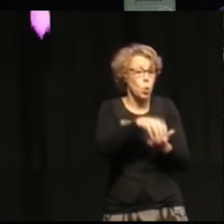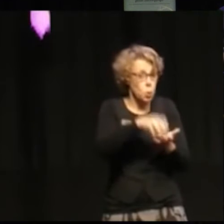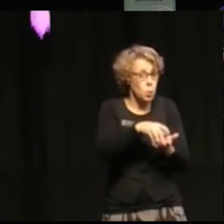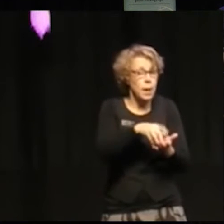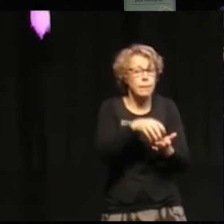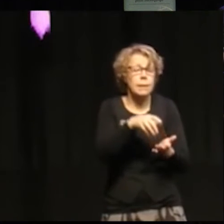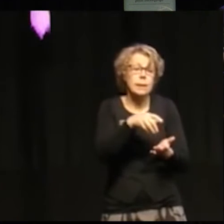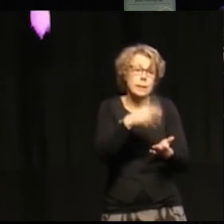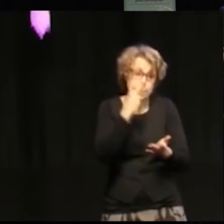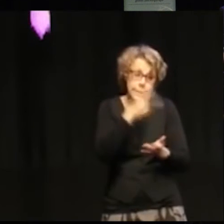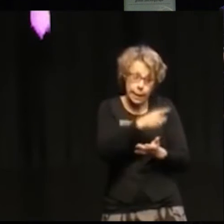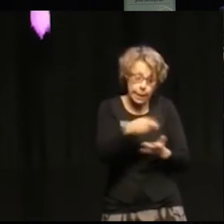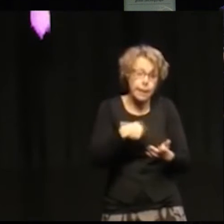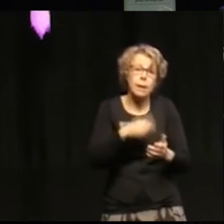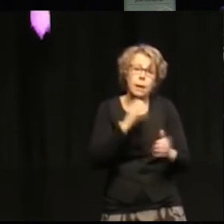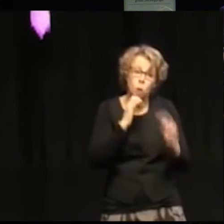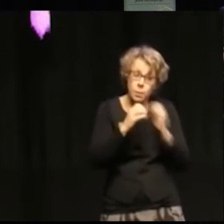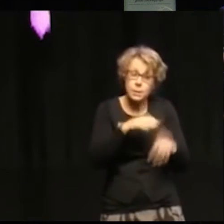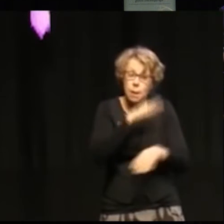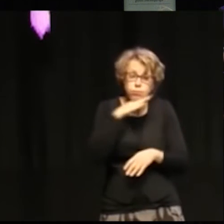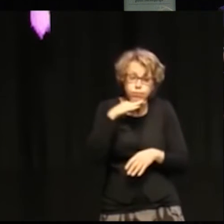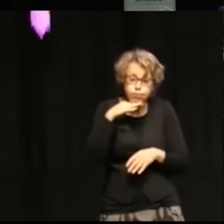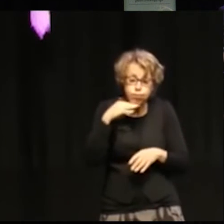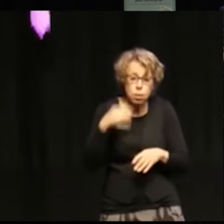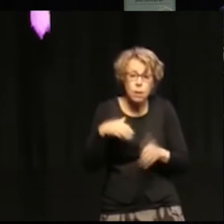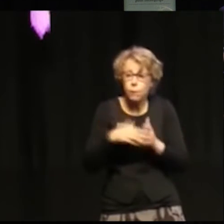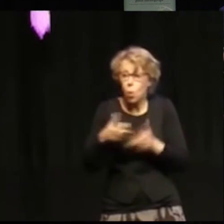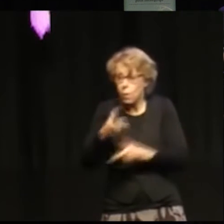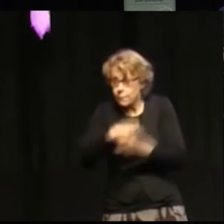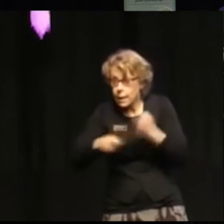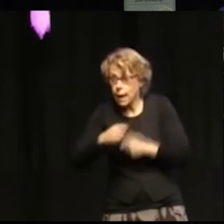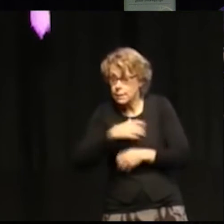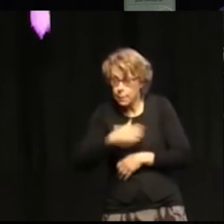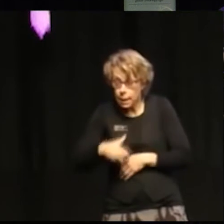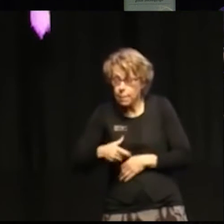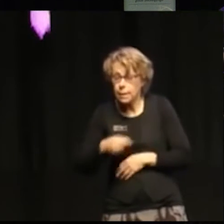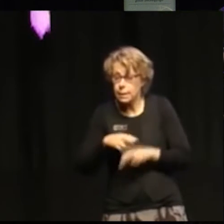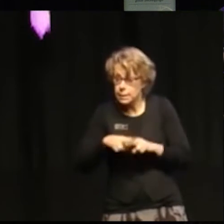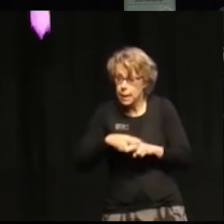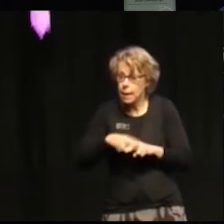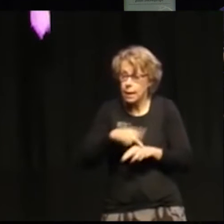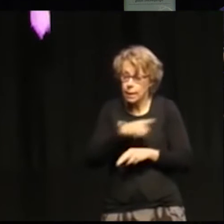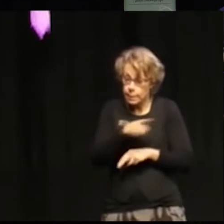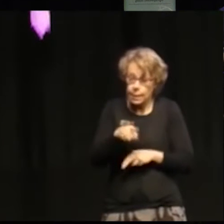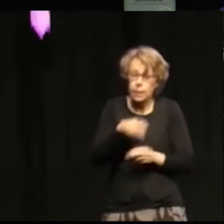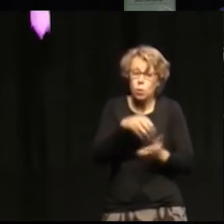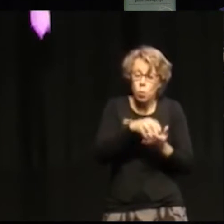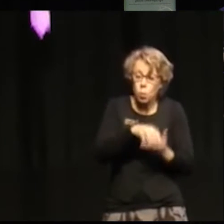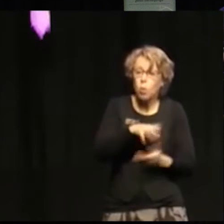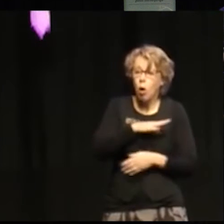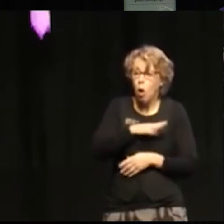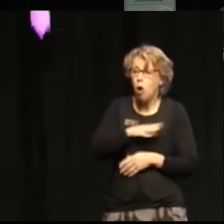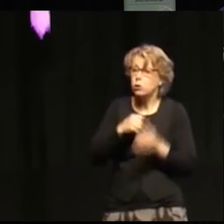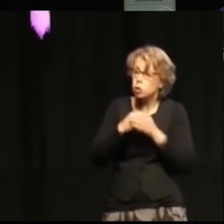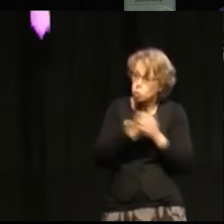har kommunicerar man tillräckligt mycket ifrån finansdepartementet? Känner ni att ni har det stödet och